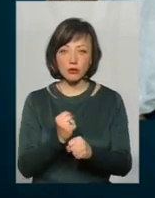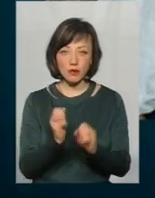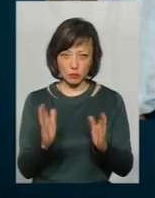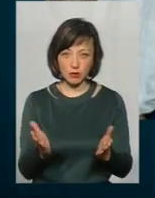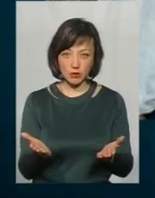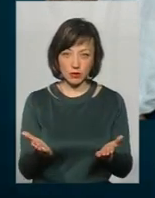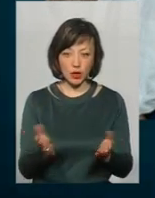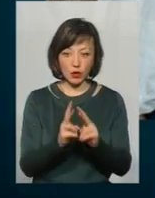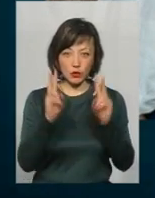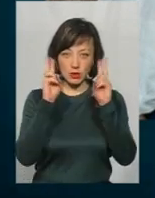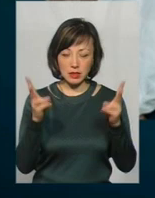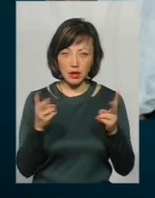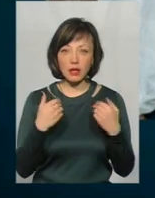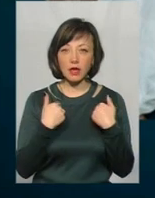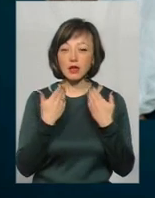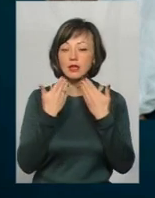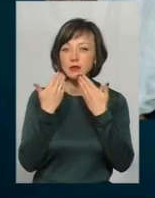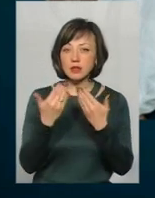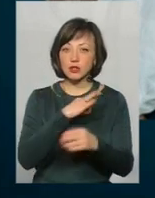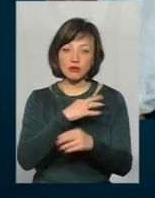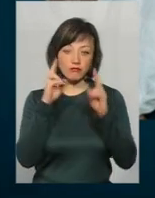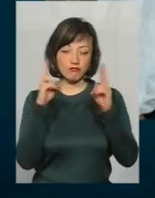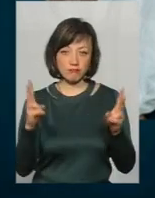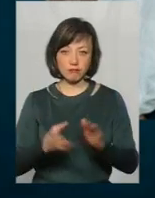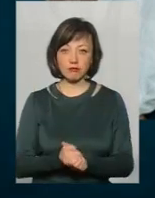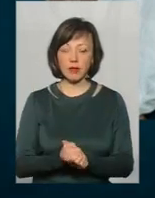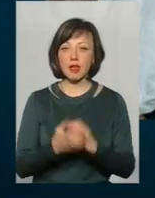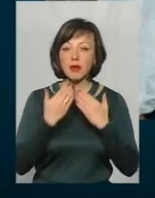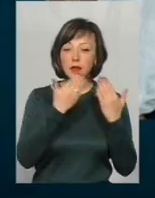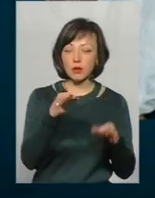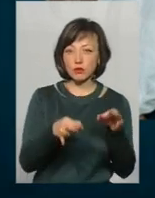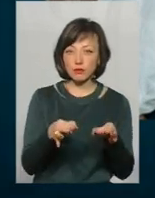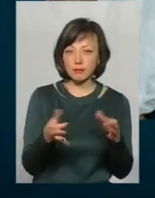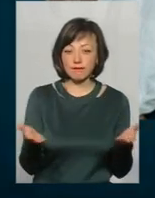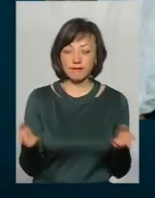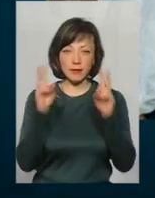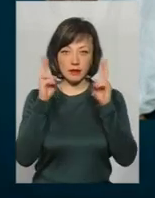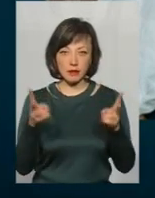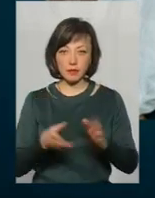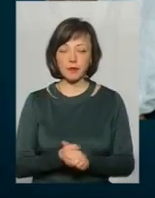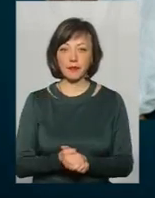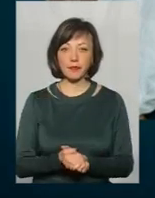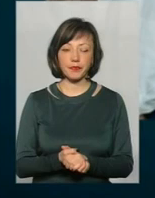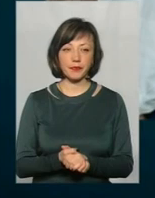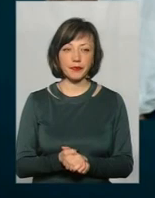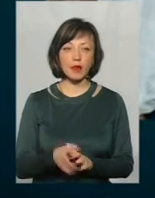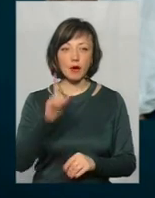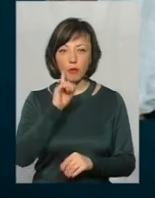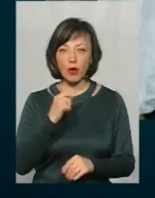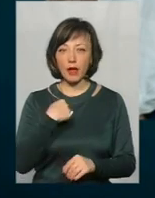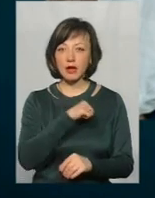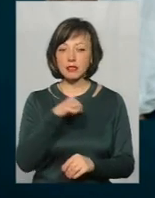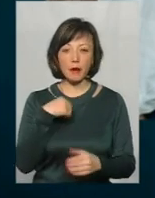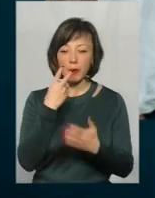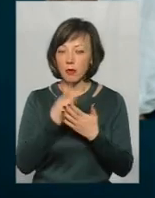розумієте? Бо ж ніхто не знає. Я питаюся, слідчих вони не знають. Я в суді питаюся, вони аналогічно кажуть, не знаємо, розумієте? Тобто, поки я сам не